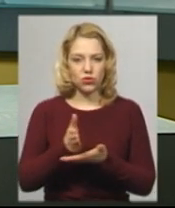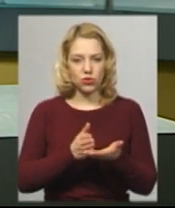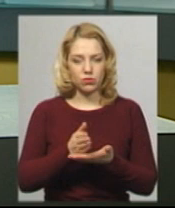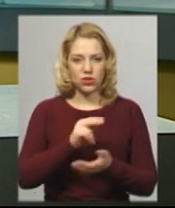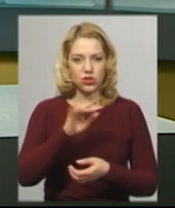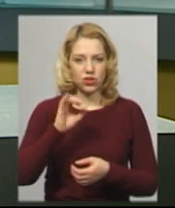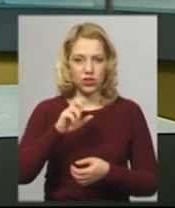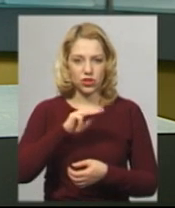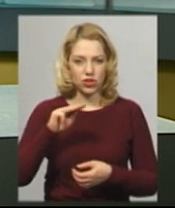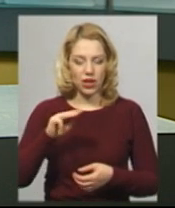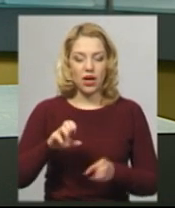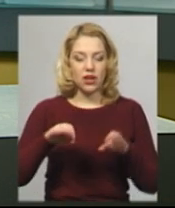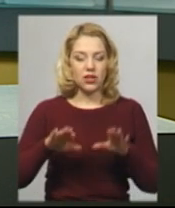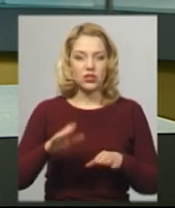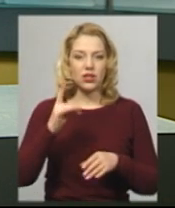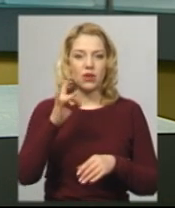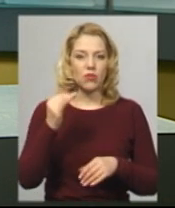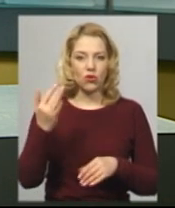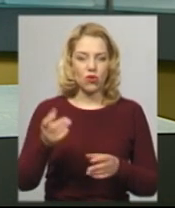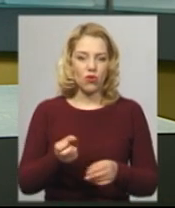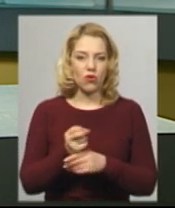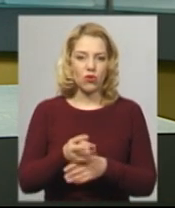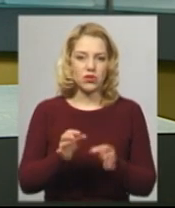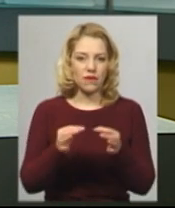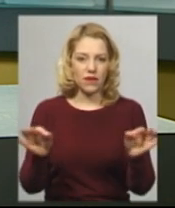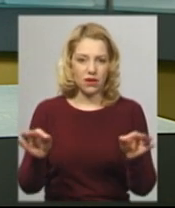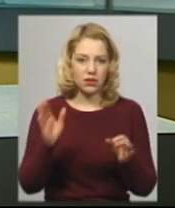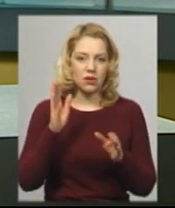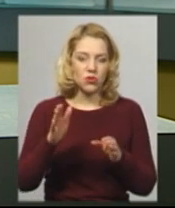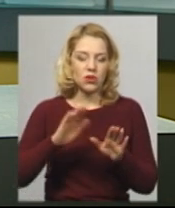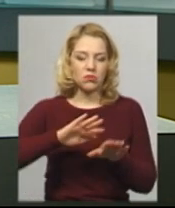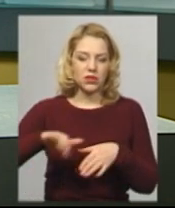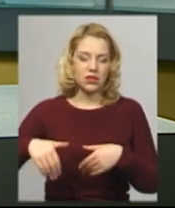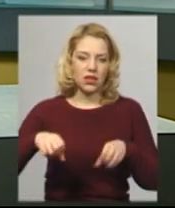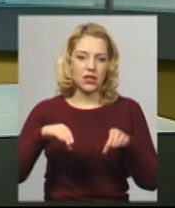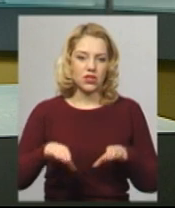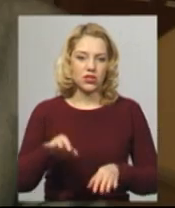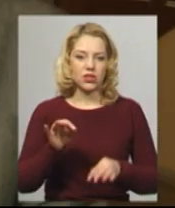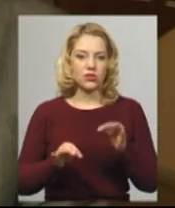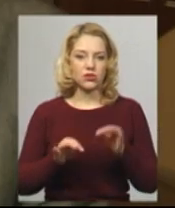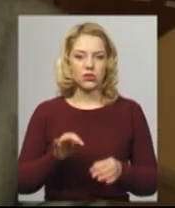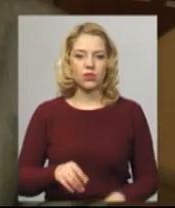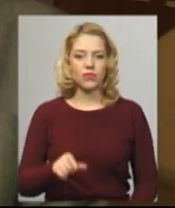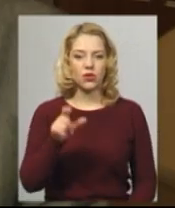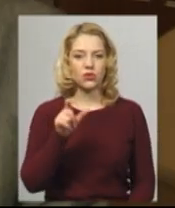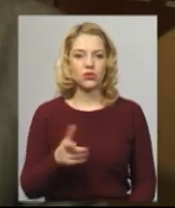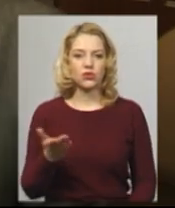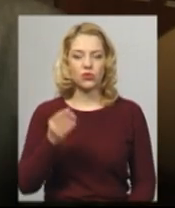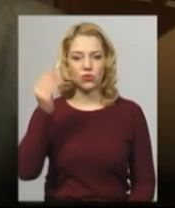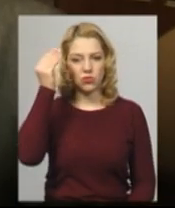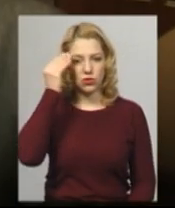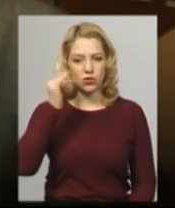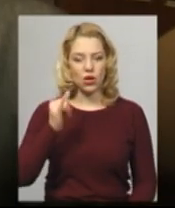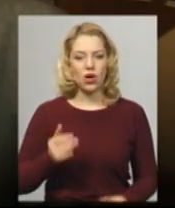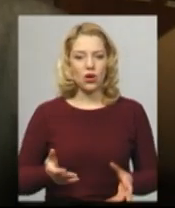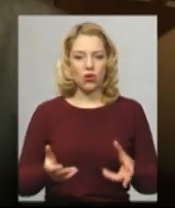словами, рішення про його звільнення прийматиме керівництво управління після рішення суду. Особа, яку підозрюють в